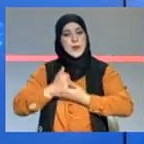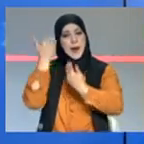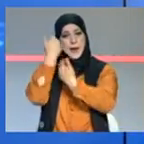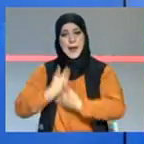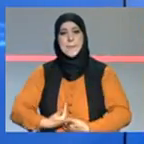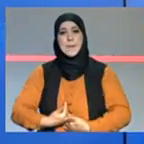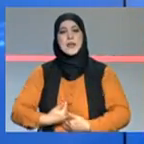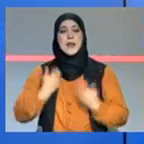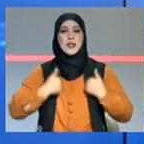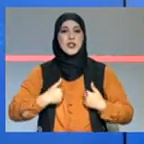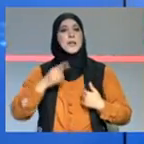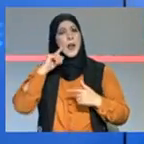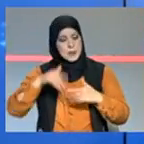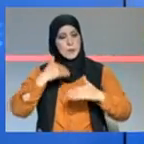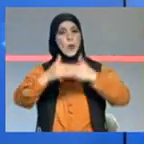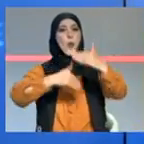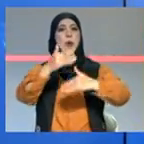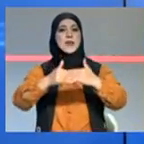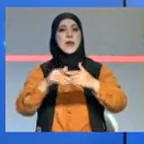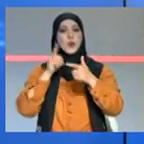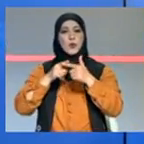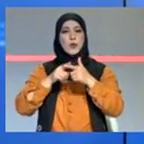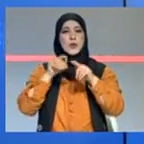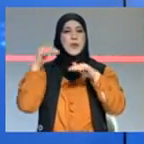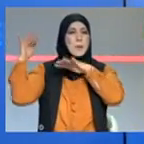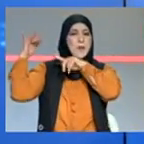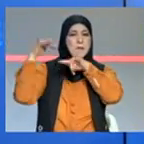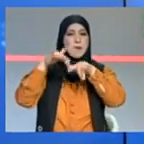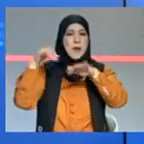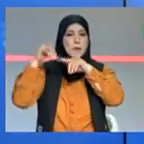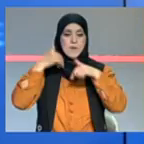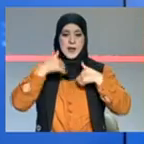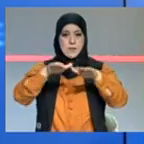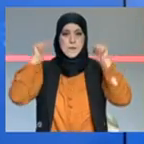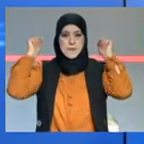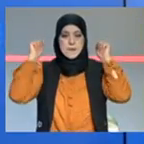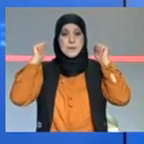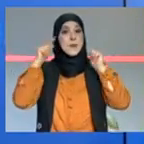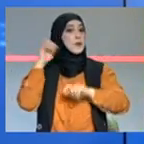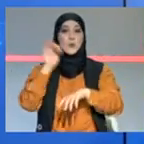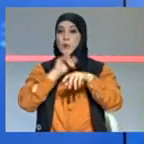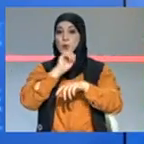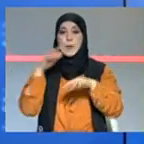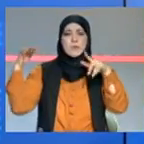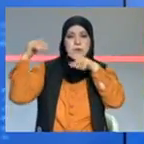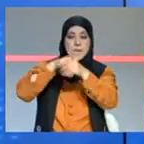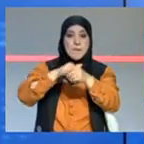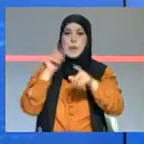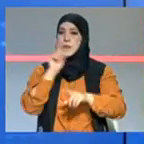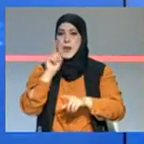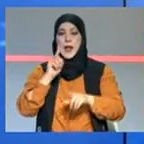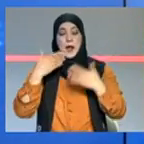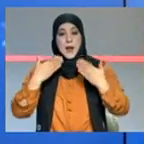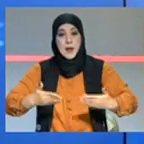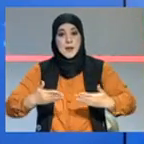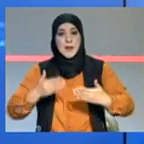نكمل ونستعملوها ونتفدي وزيدها الاكتظار والناس تبدأ في فرد بلاسة خاصة توفي الشتاد والناس تبدأ مغلقة يجب ان نحلو